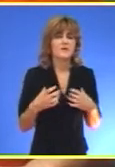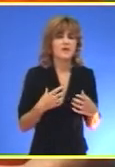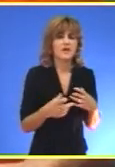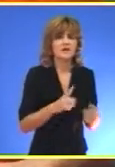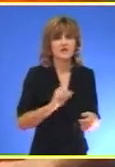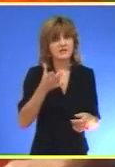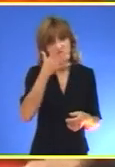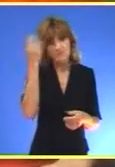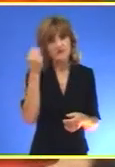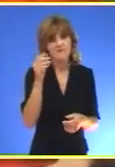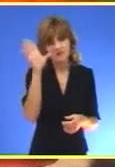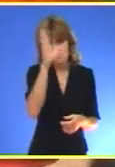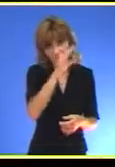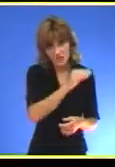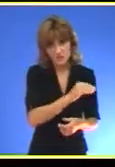jedno nezaboravno veče